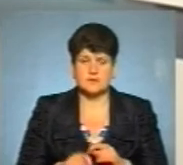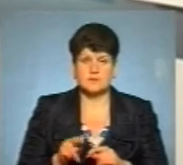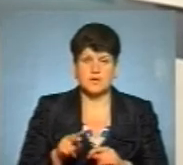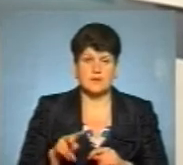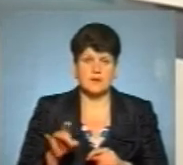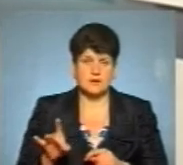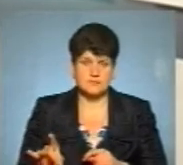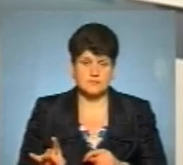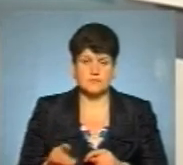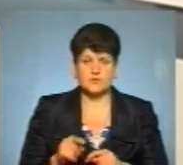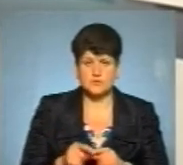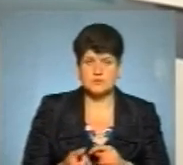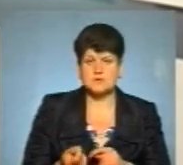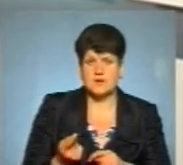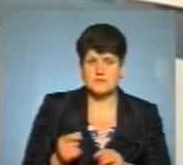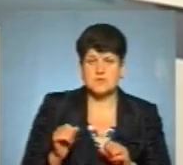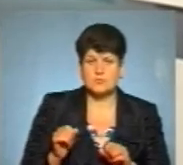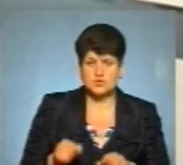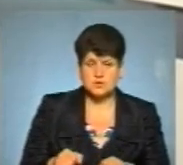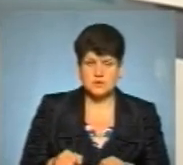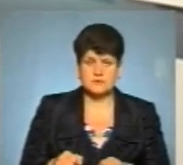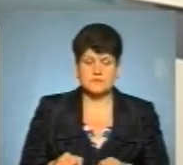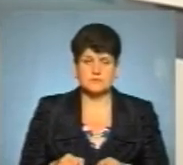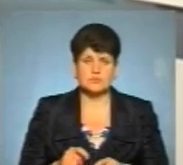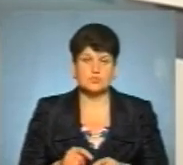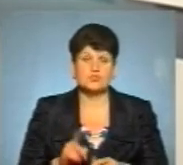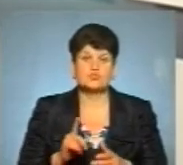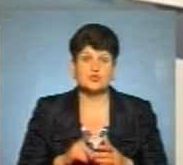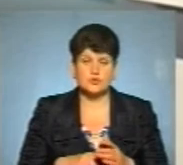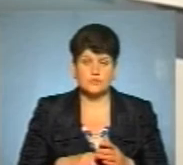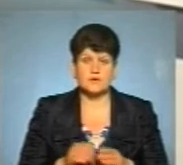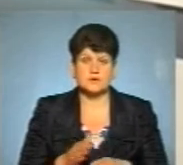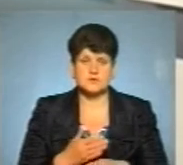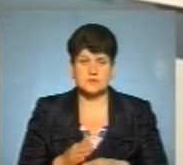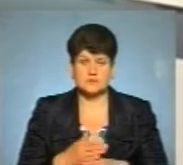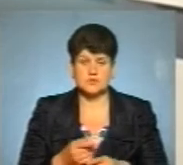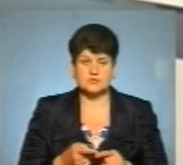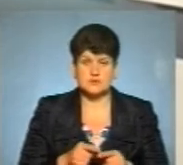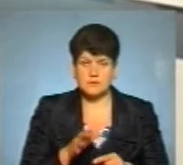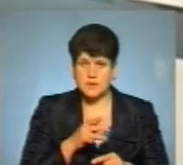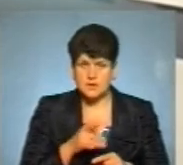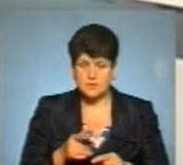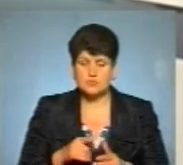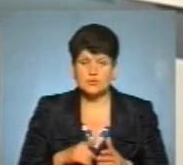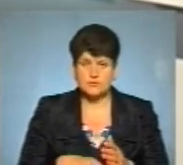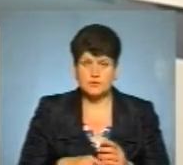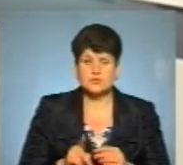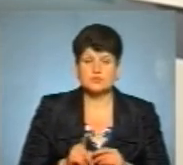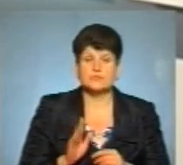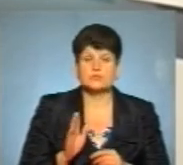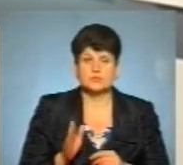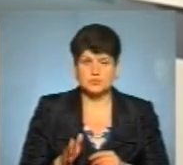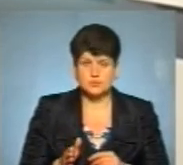ПЛР, вона взявиться можливі, щоб, сподіваюся, в міжепідемічний період, сподіваюся, що він все-таки